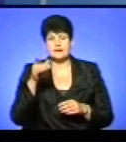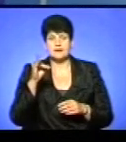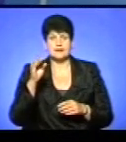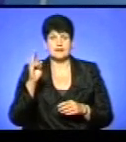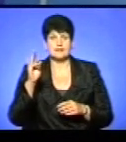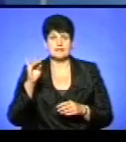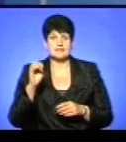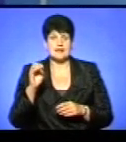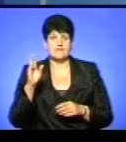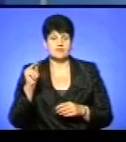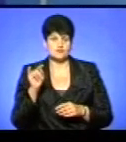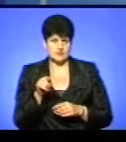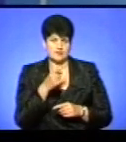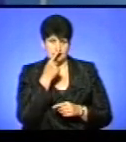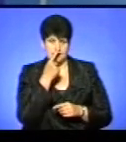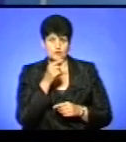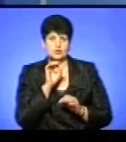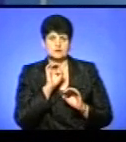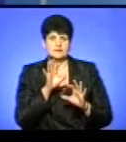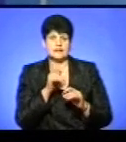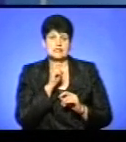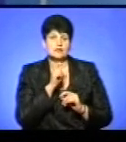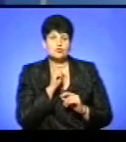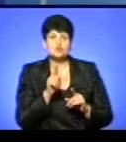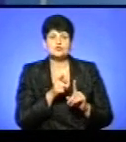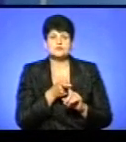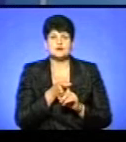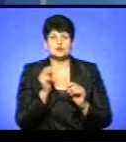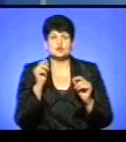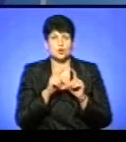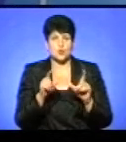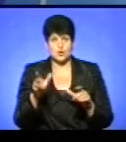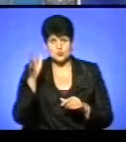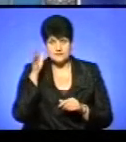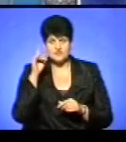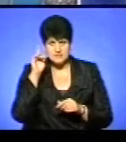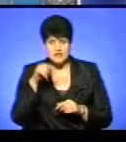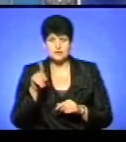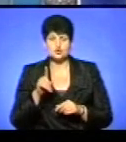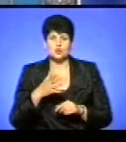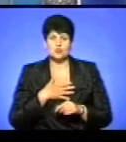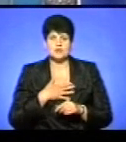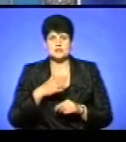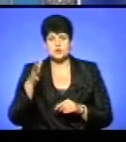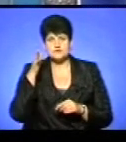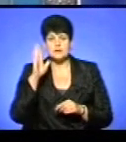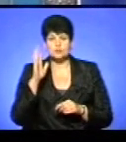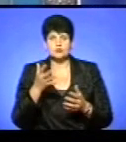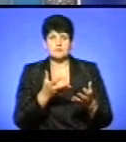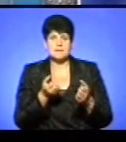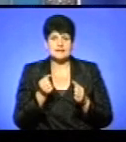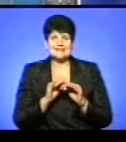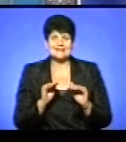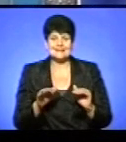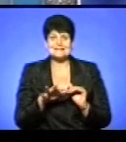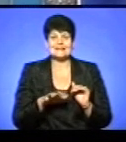Нещодавно вона давала інтерв'ю стосовно шкільної освіти. Ви знаєте, що в нас освіта будуть діти прийматися